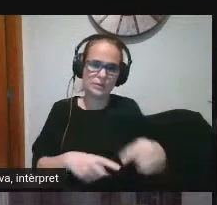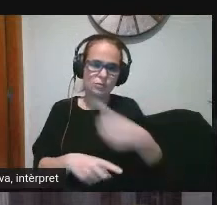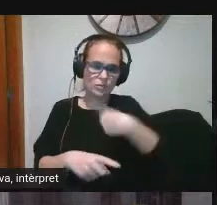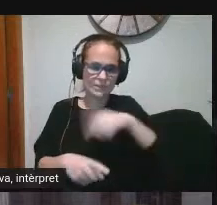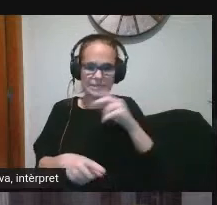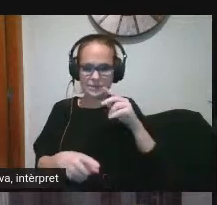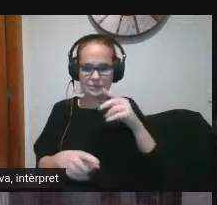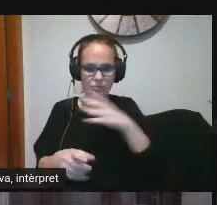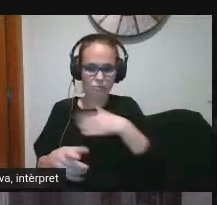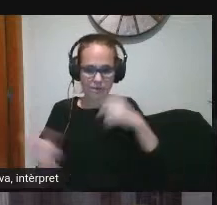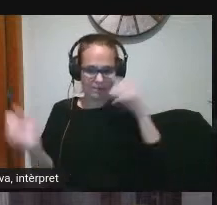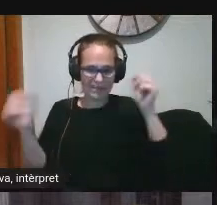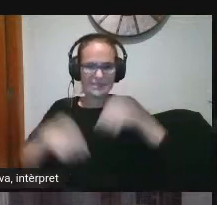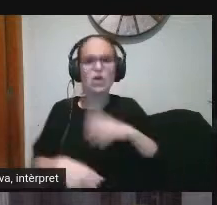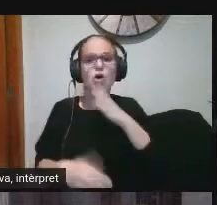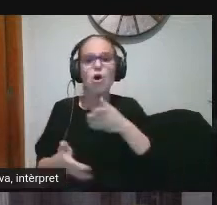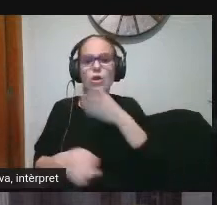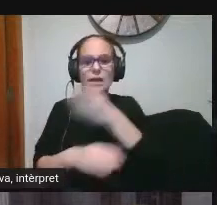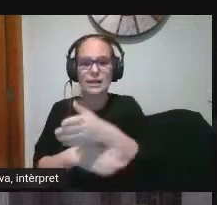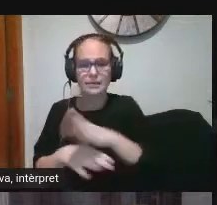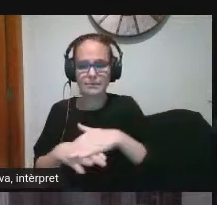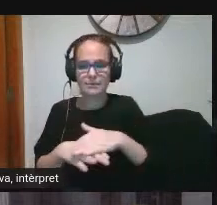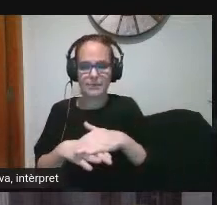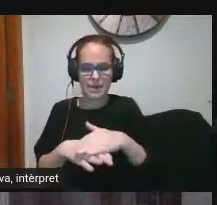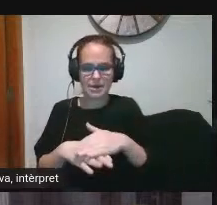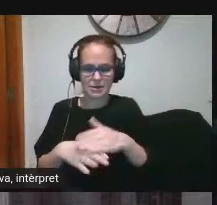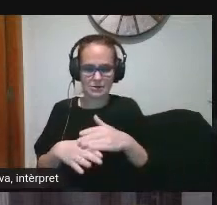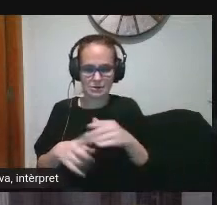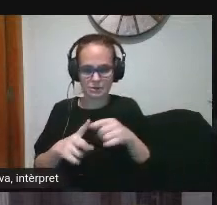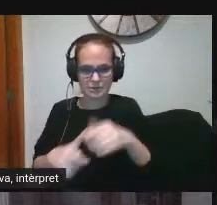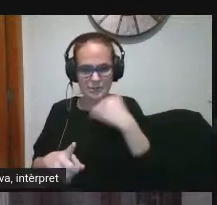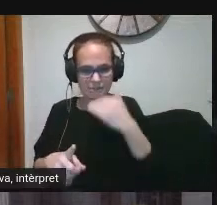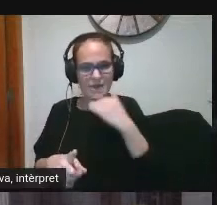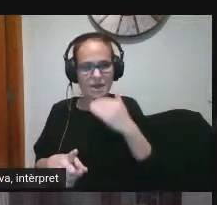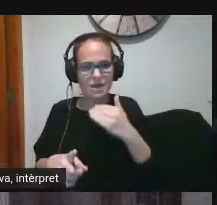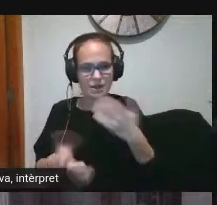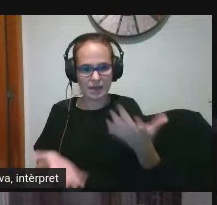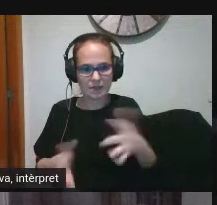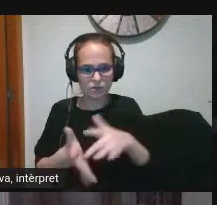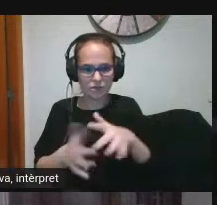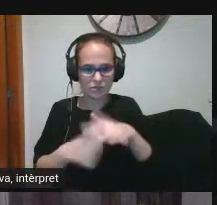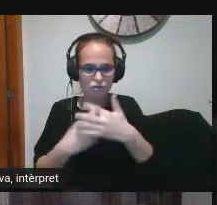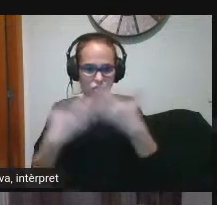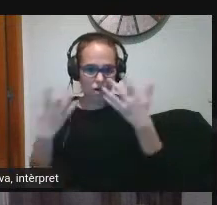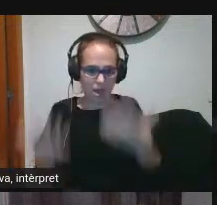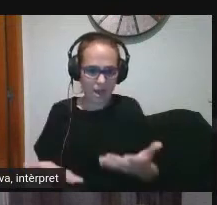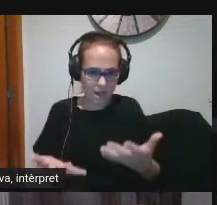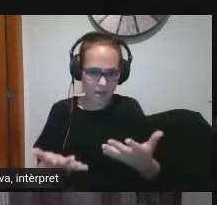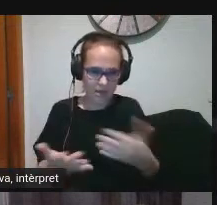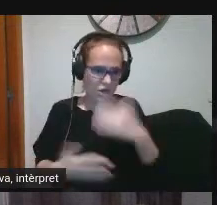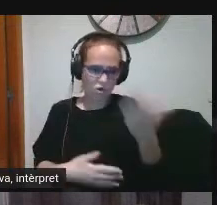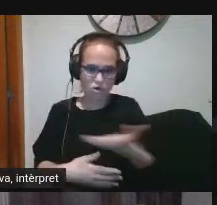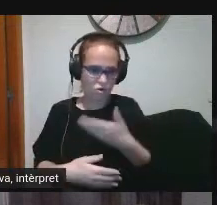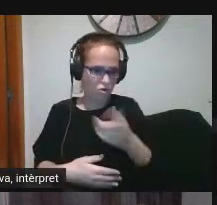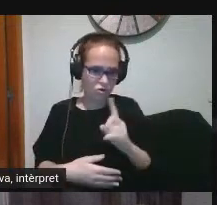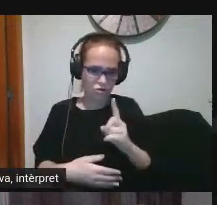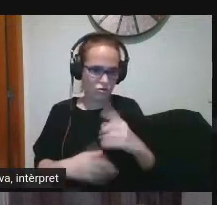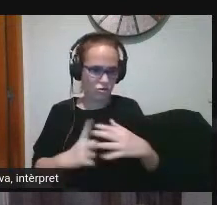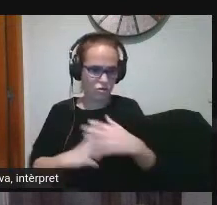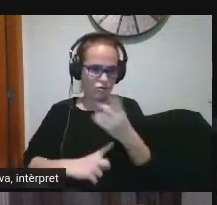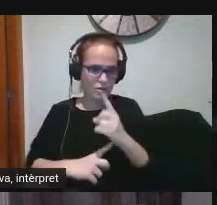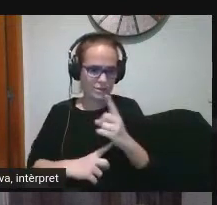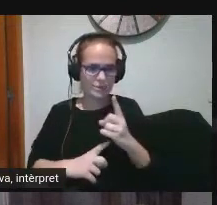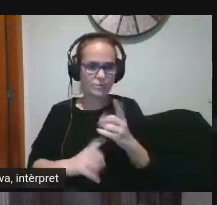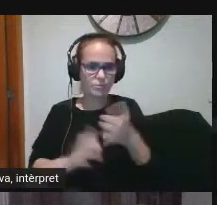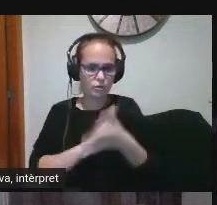anem i no deixar-nos portar per la inèrcia del moment per la qual cosa necessitem una estratègia digital